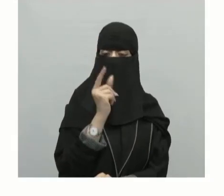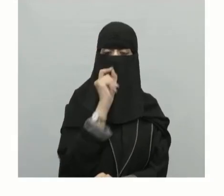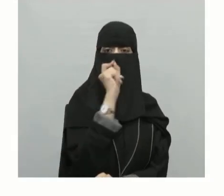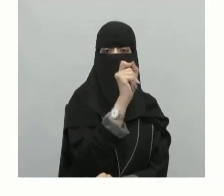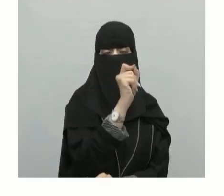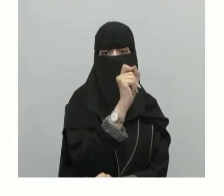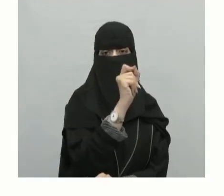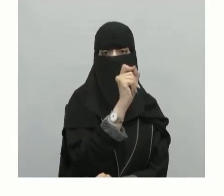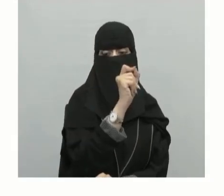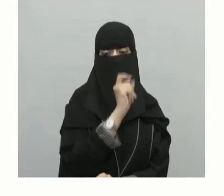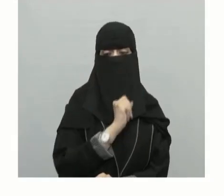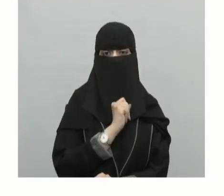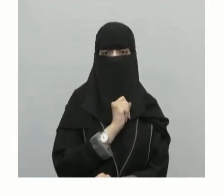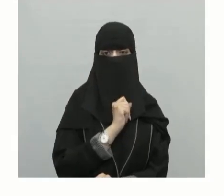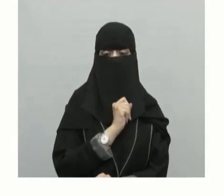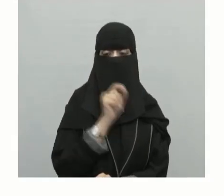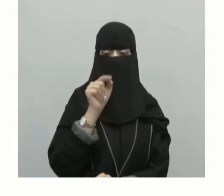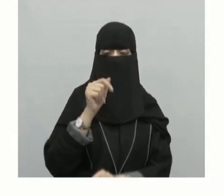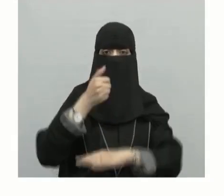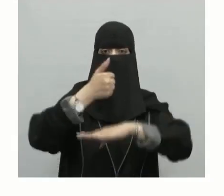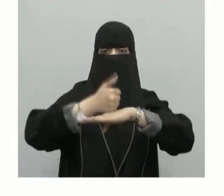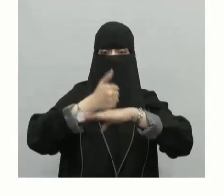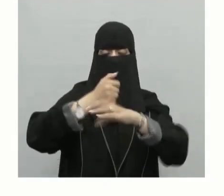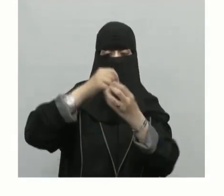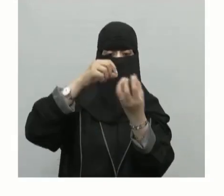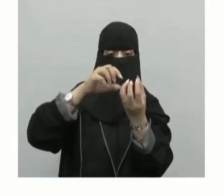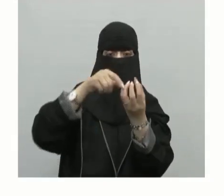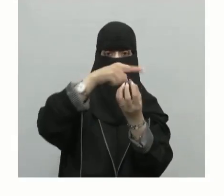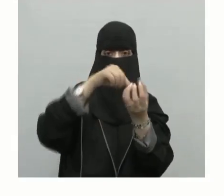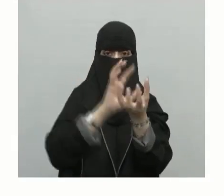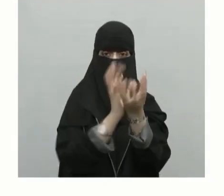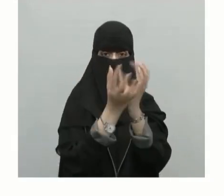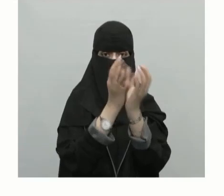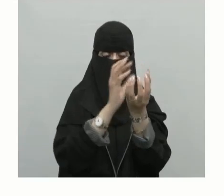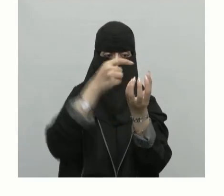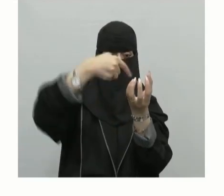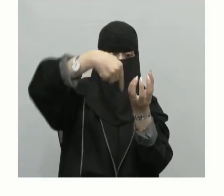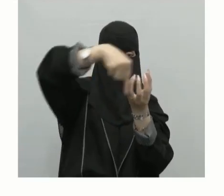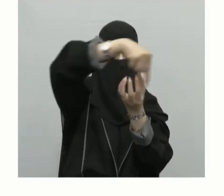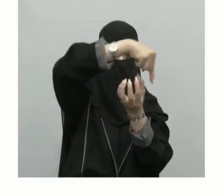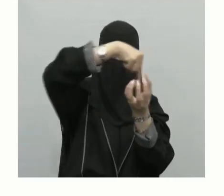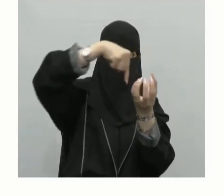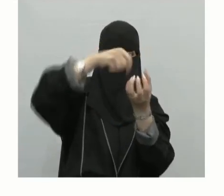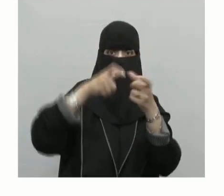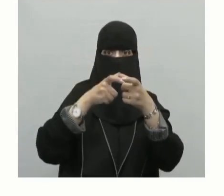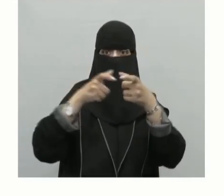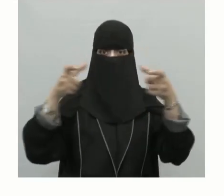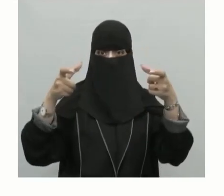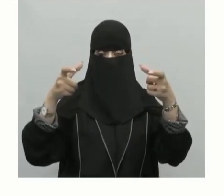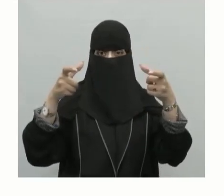يرمز لها بالرمز صفر كما أوضح لكم الآن هذا دائرة الاستواء صفر